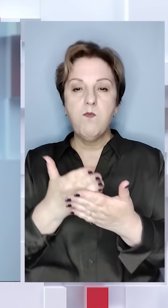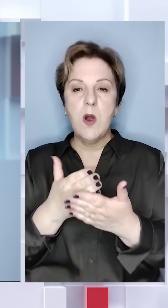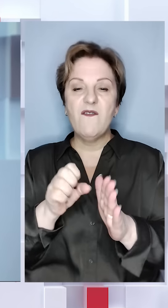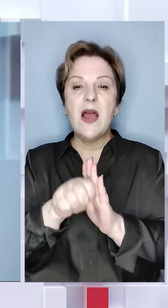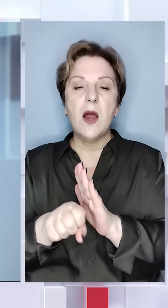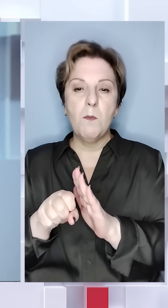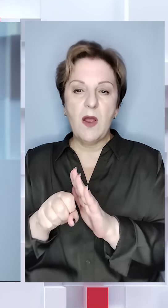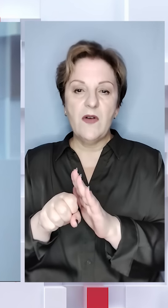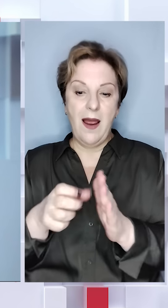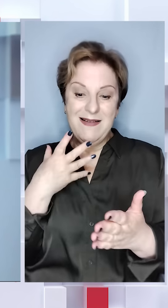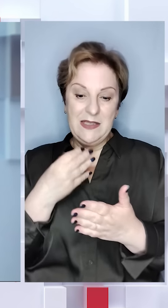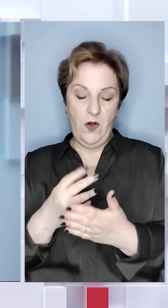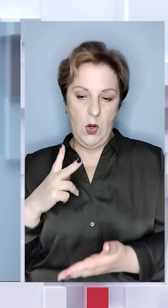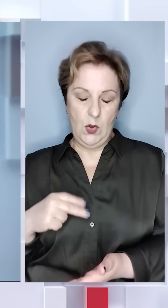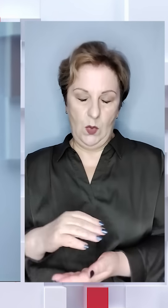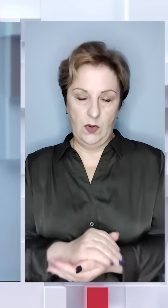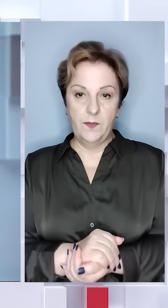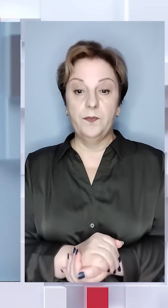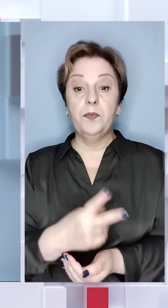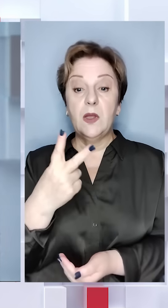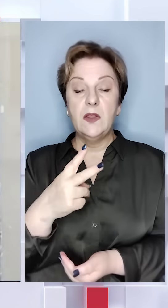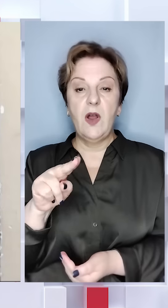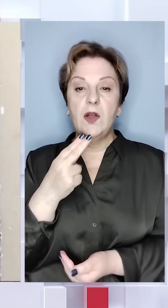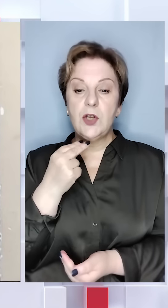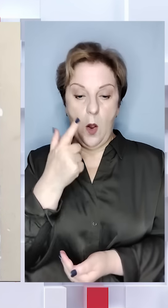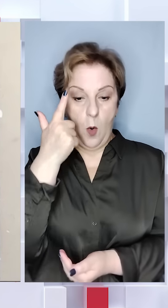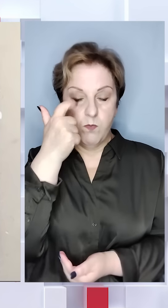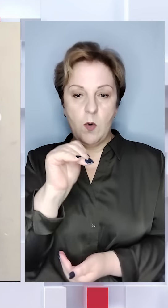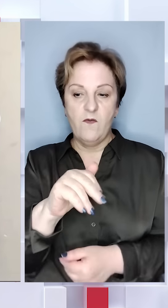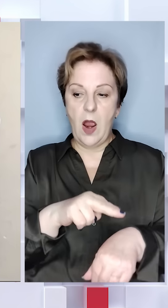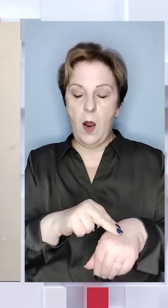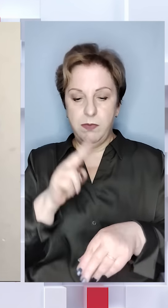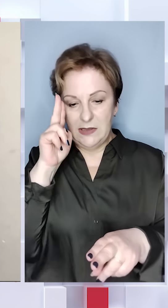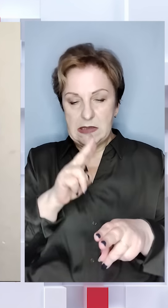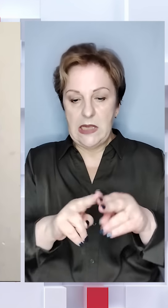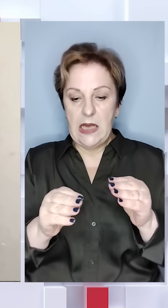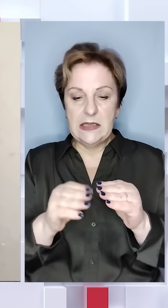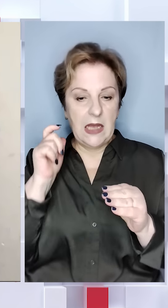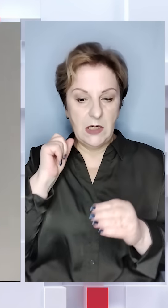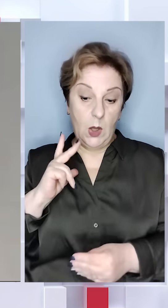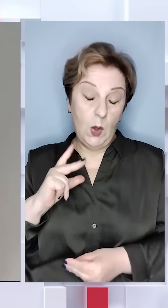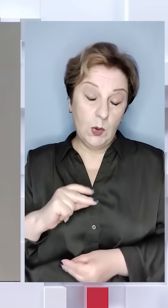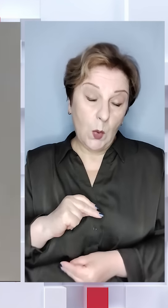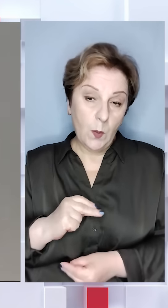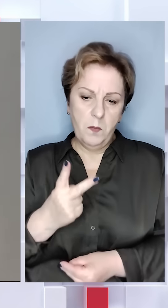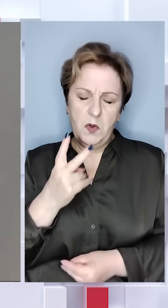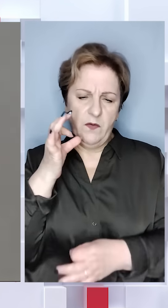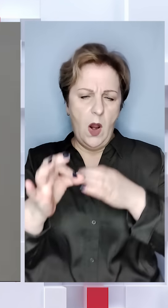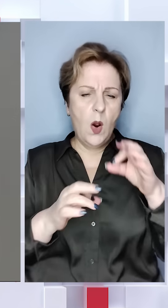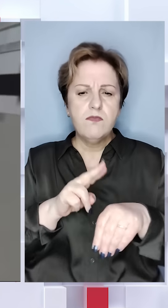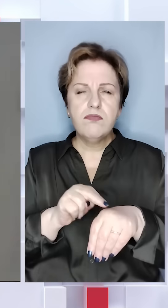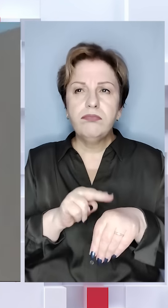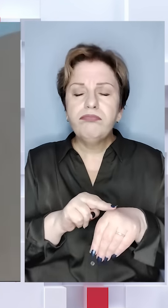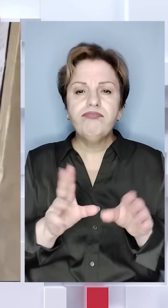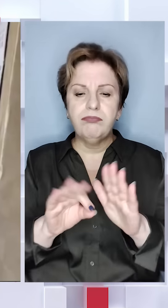підозрюють у вбивстві своєї доньки. 20 червня вона повідомила поліції про зникнення 10-річної дівчинки. Дві доби